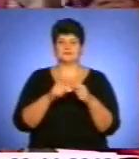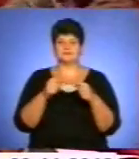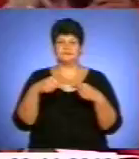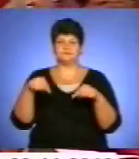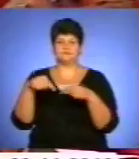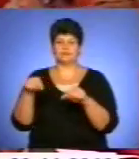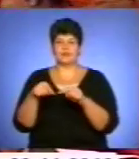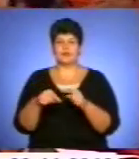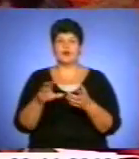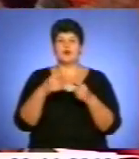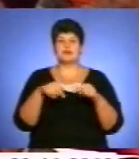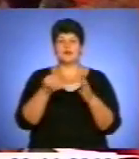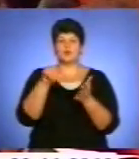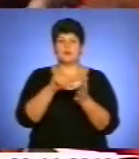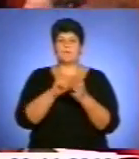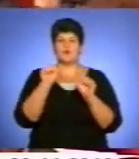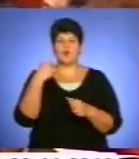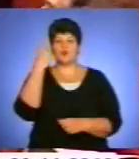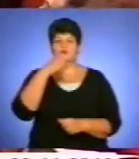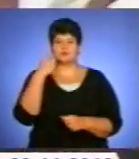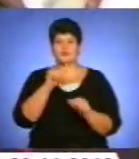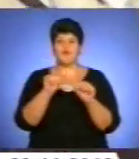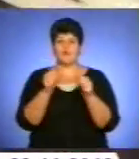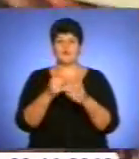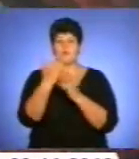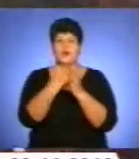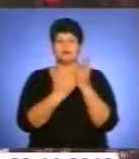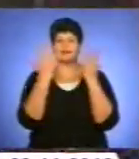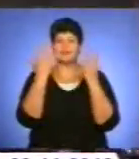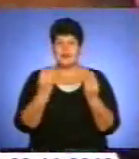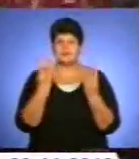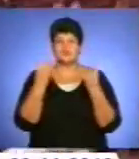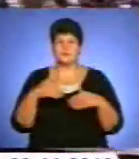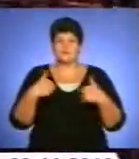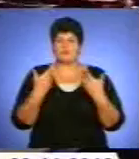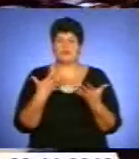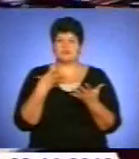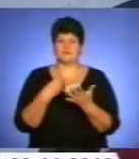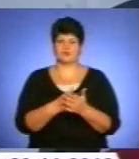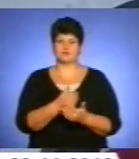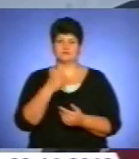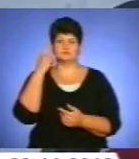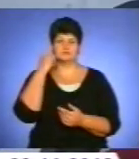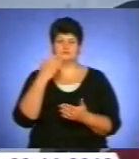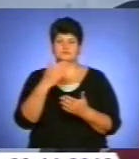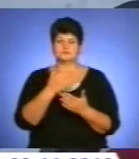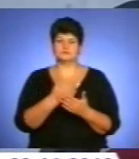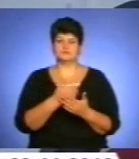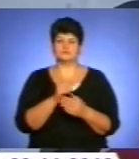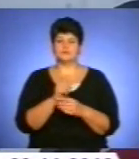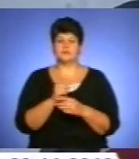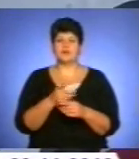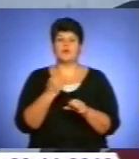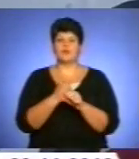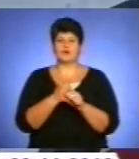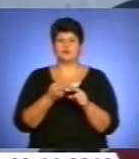організації-учасники можуть особисто формувати порядки денні та пропонувати свої ініціативи. Це успішний приклад роботи по тим